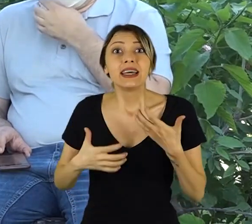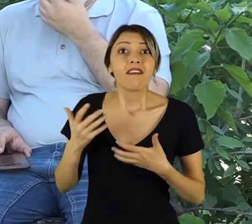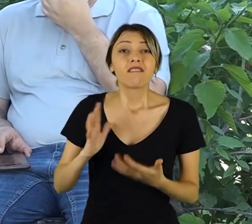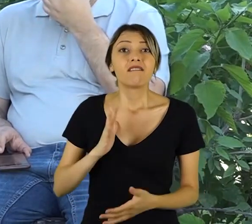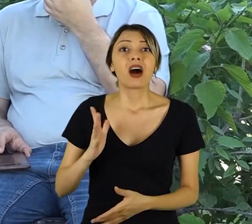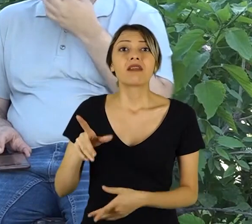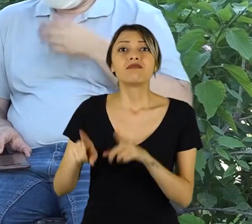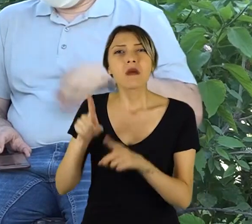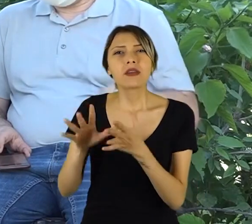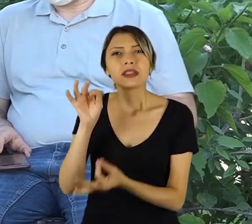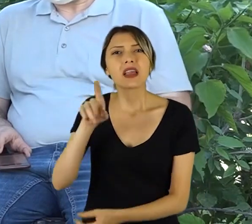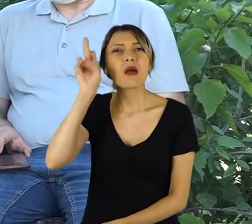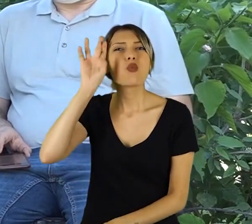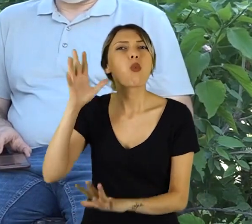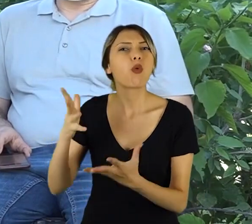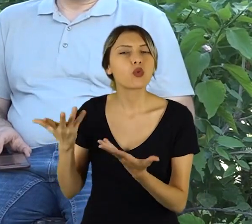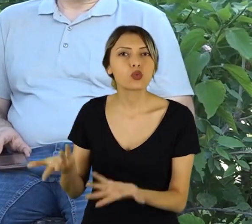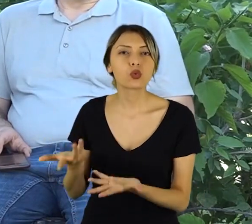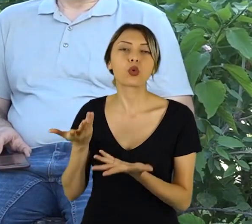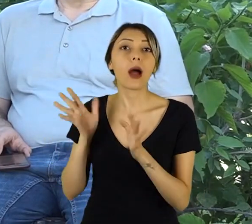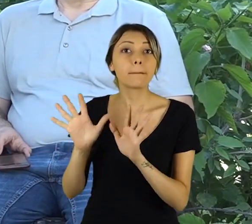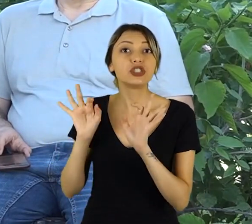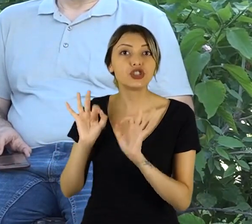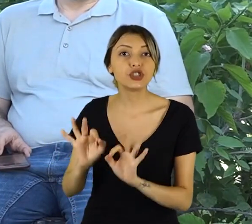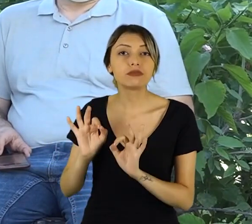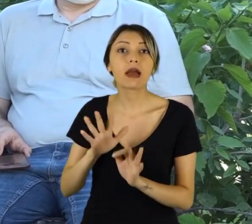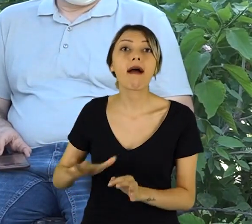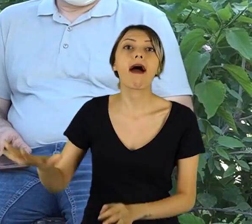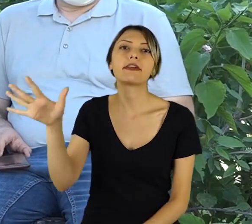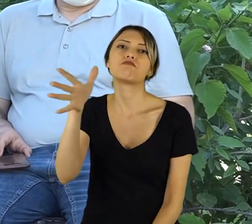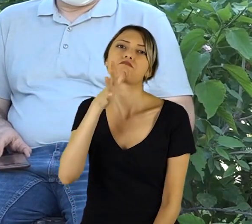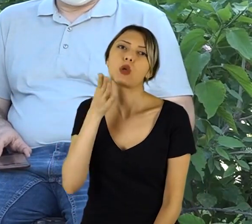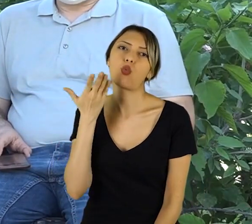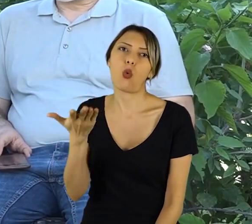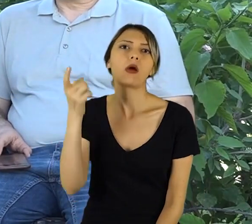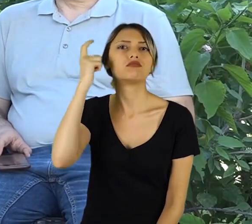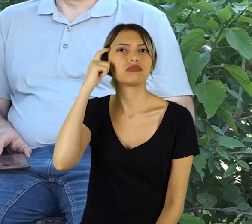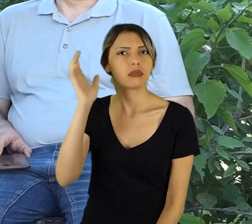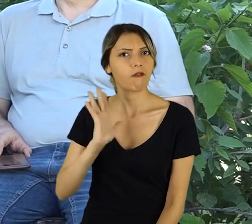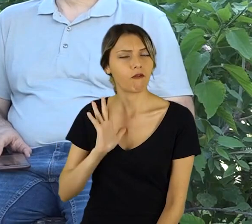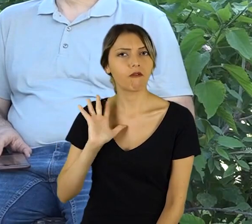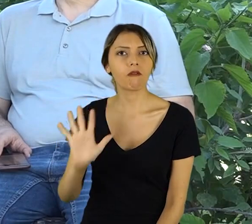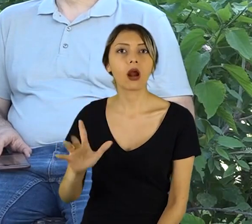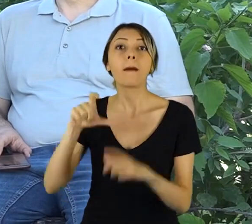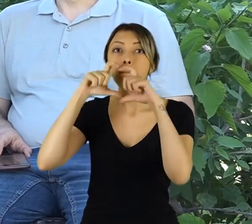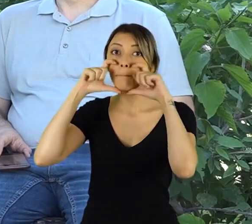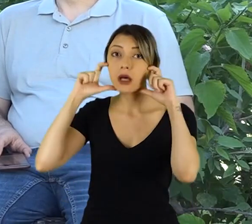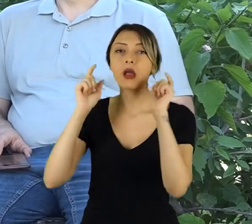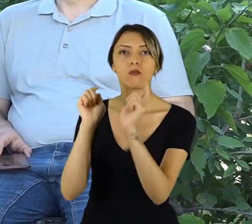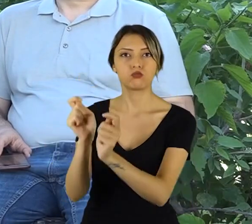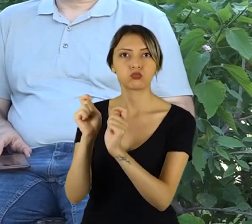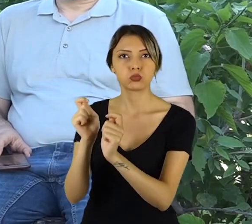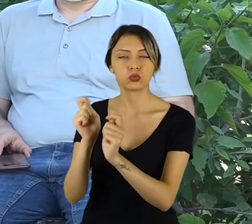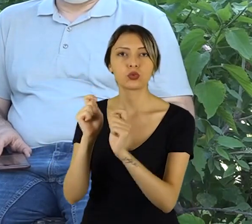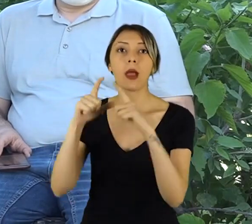psikolojisi bozuldu. Ama şimdi herkes bilinçli. Maskeyle dışarı çıkılacak, maskesiz